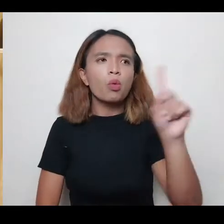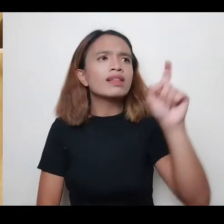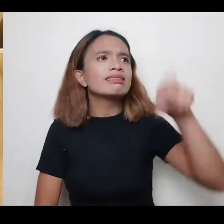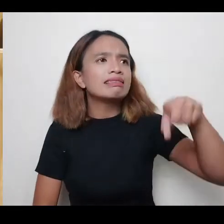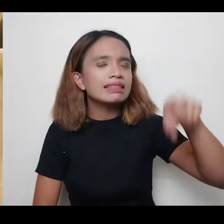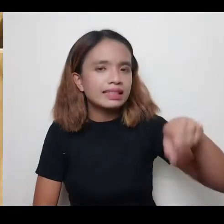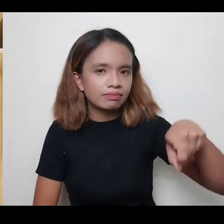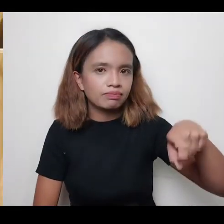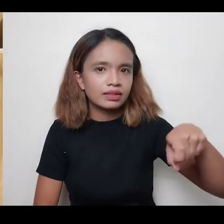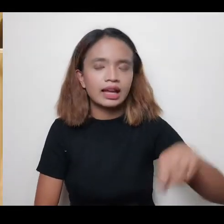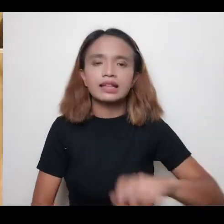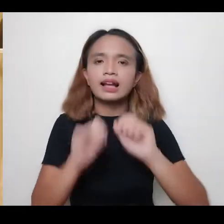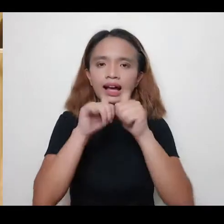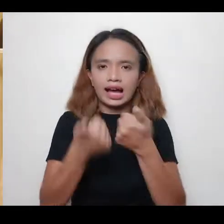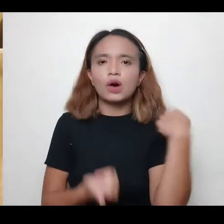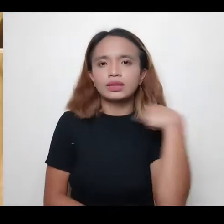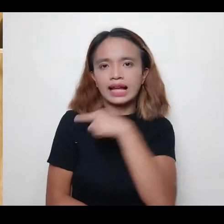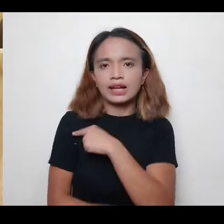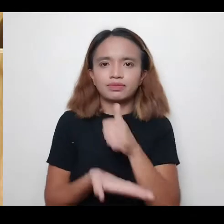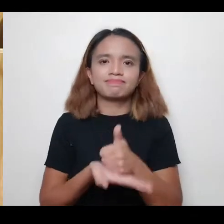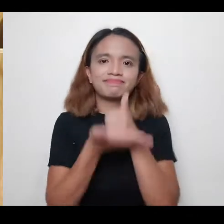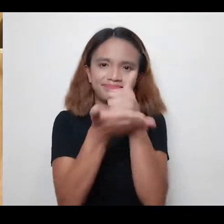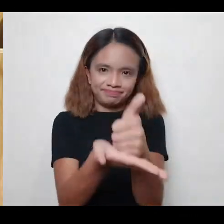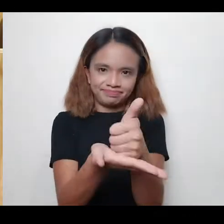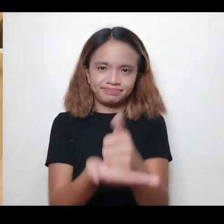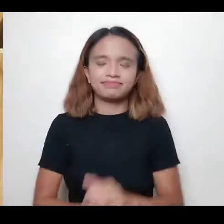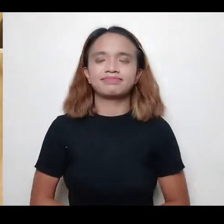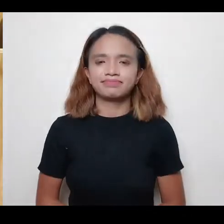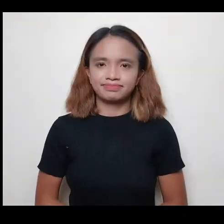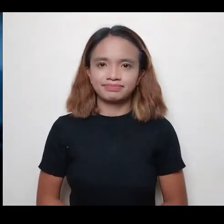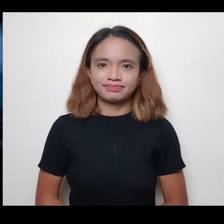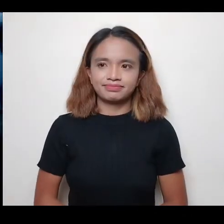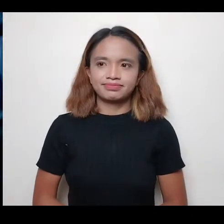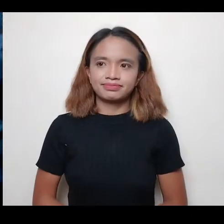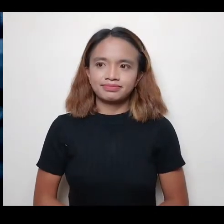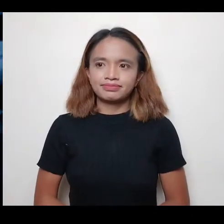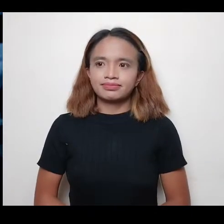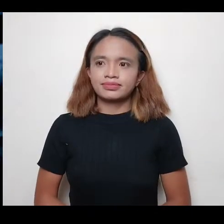ano yung pangangailangan nila and papano tayo makakatulong sa kanila.